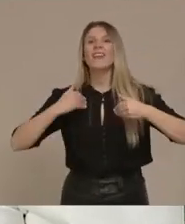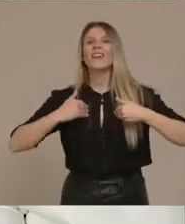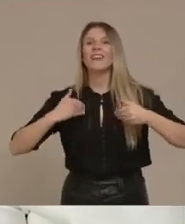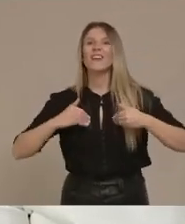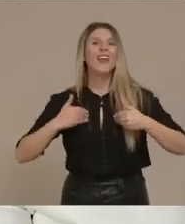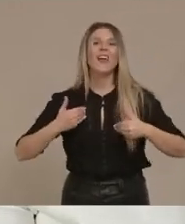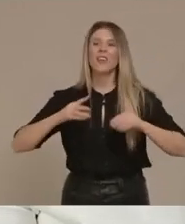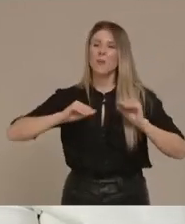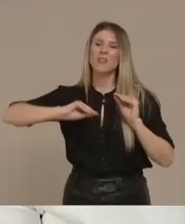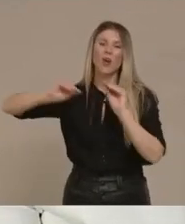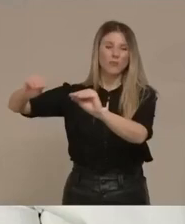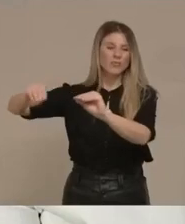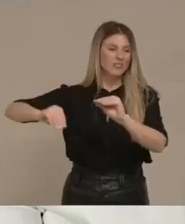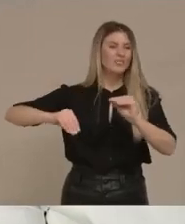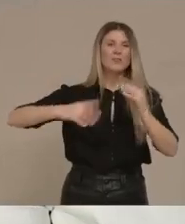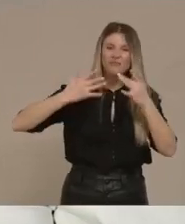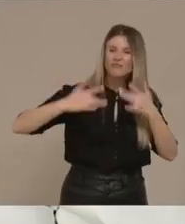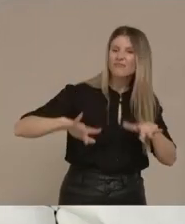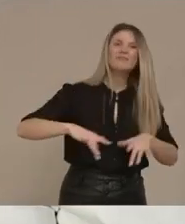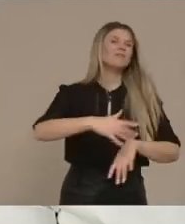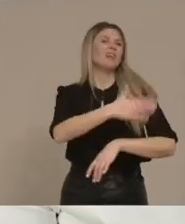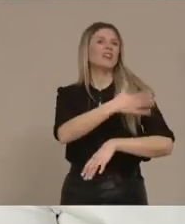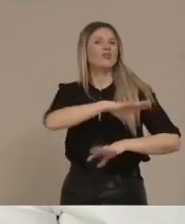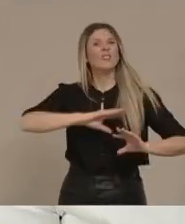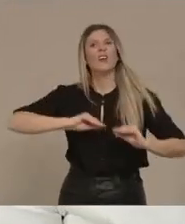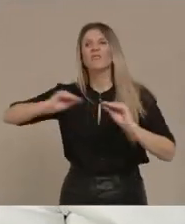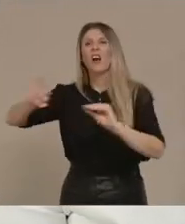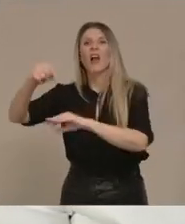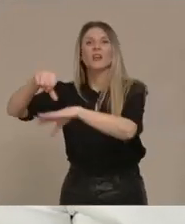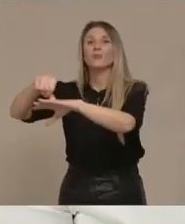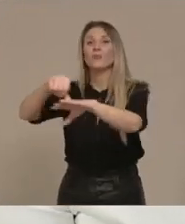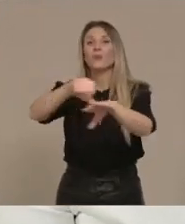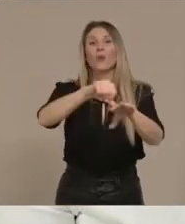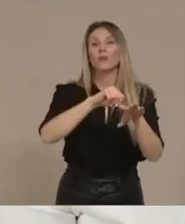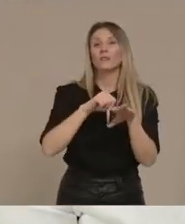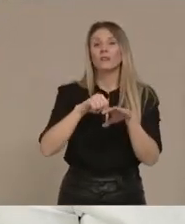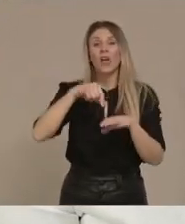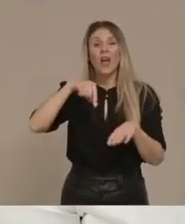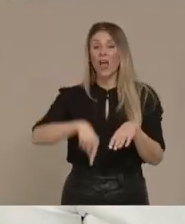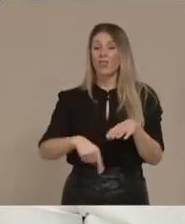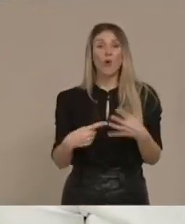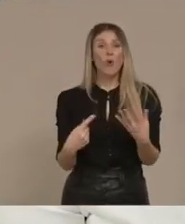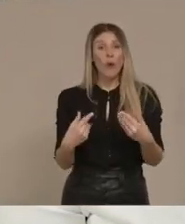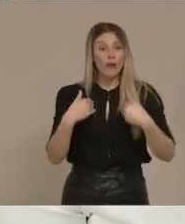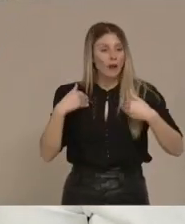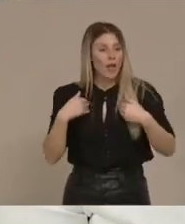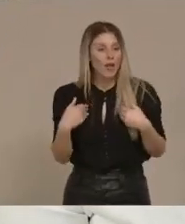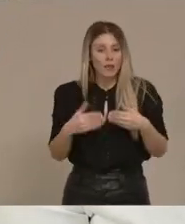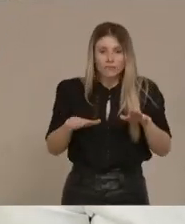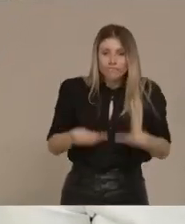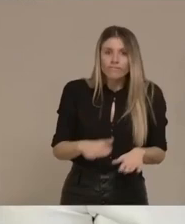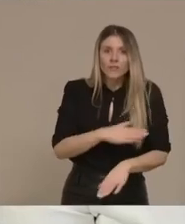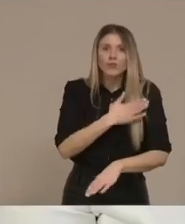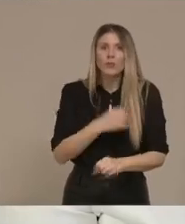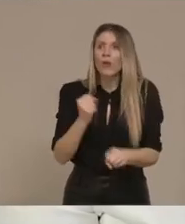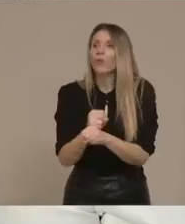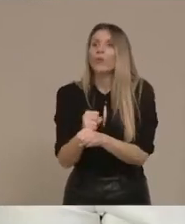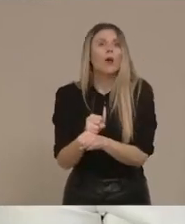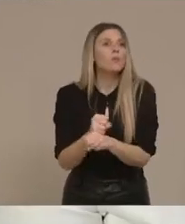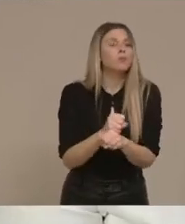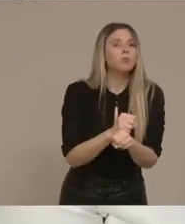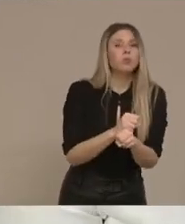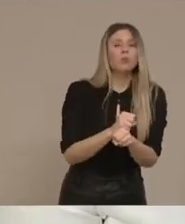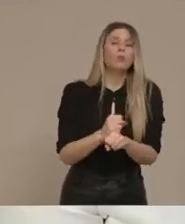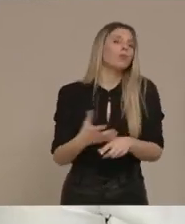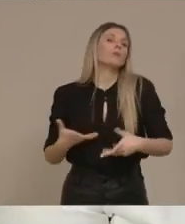να ζήτησε καλύτερης τύχης Το εργατικό κέντρο της Καστοριάς μιλάει για ένας στους δύο νέους που δεν μπορούν να βρουν σήμερα δουλειά στην Καστοριά Η Καστοριά που έχασε